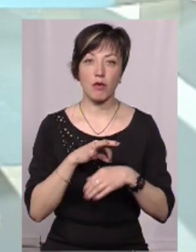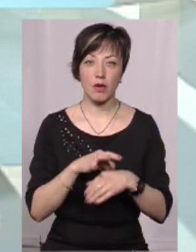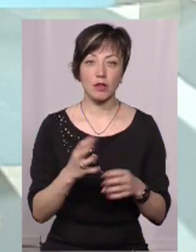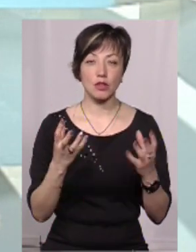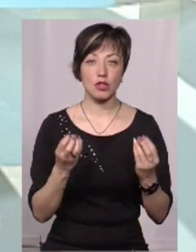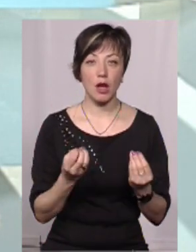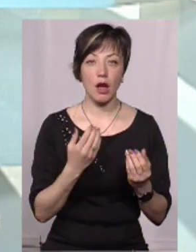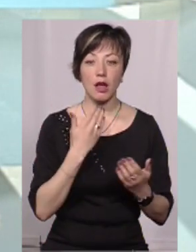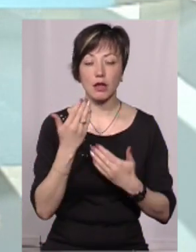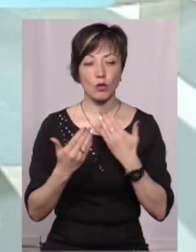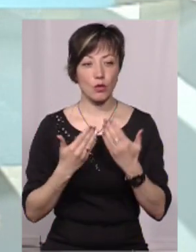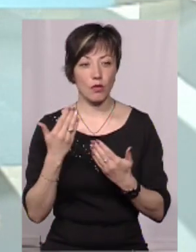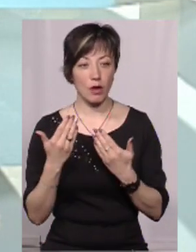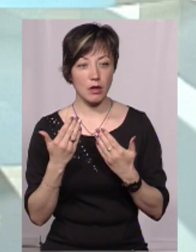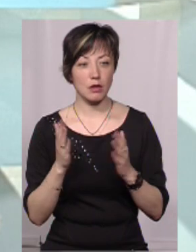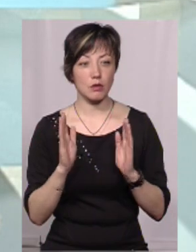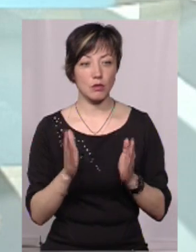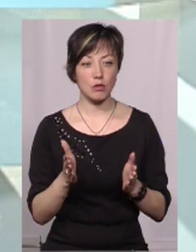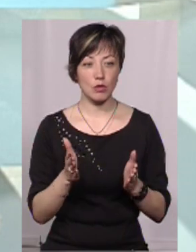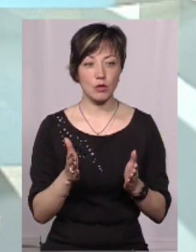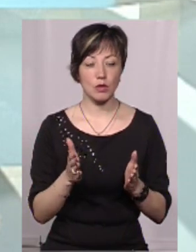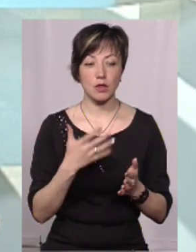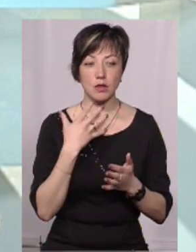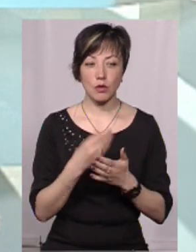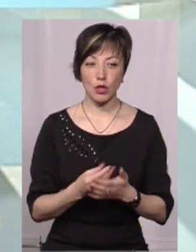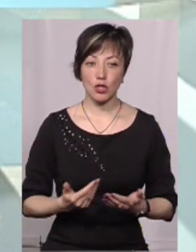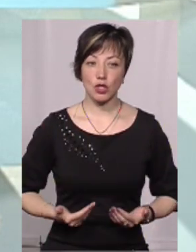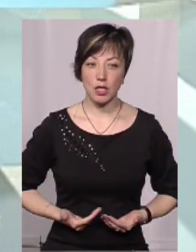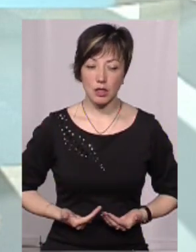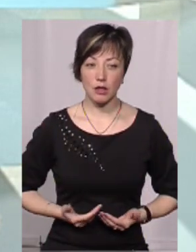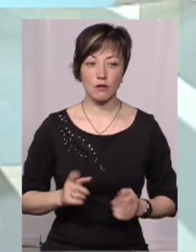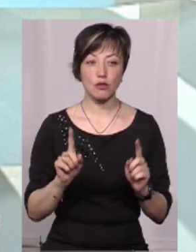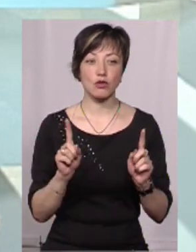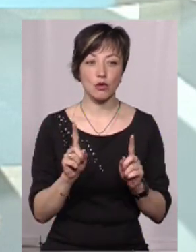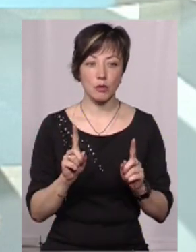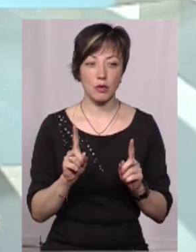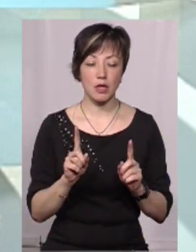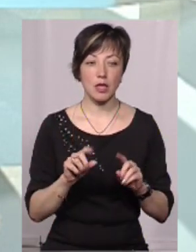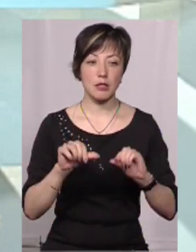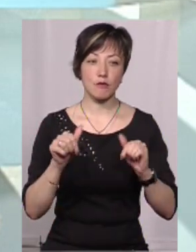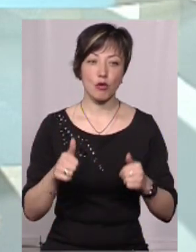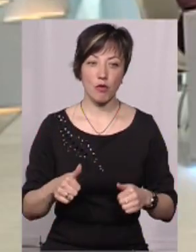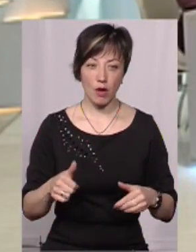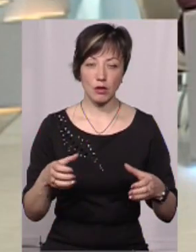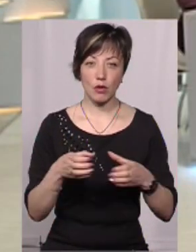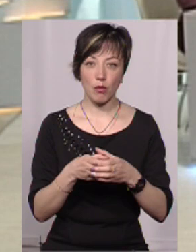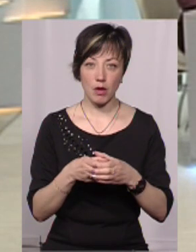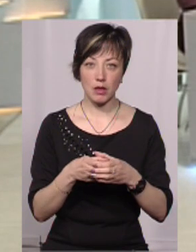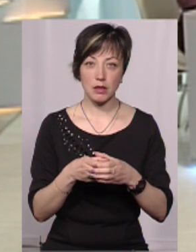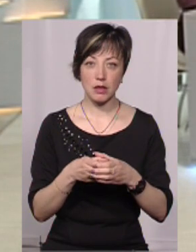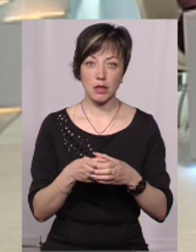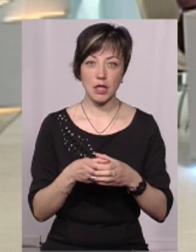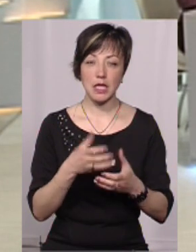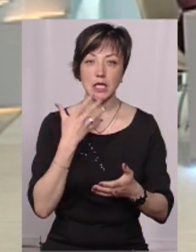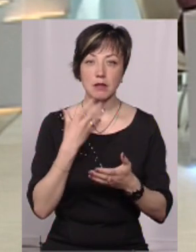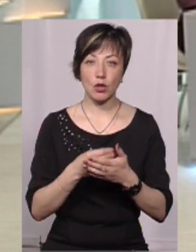ще анкетування, вони ще таким чином будуть опитувати своїх жителів, щоб сформувати громаду разом з своєю